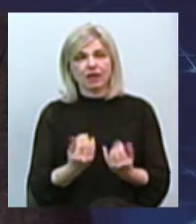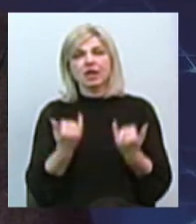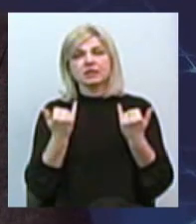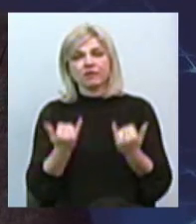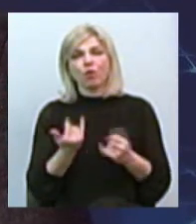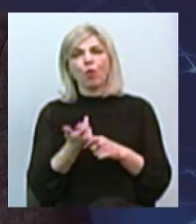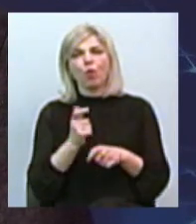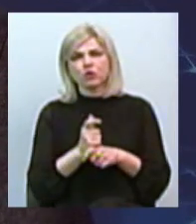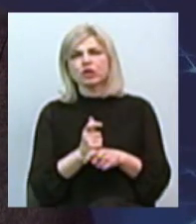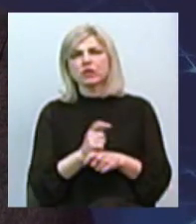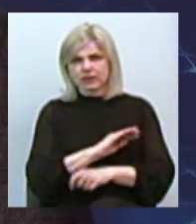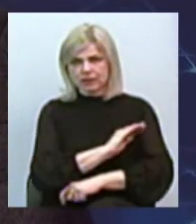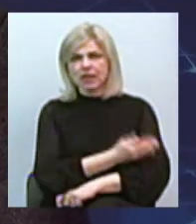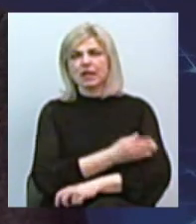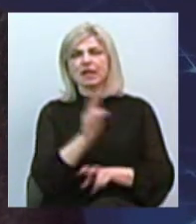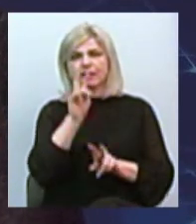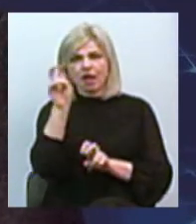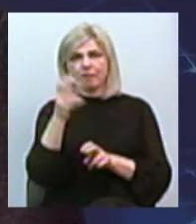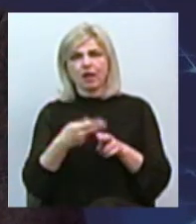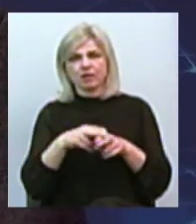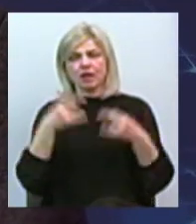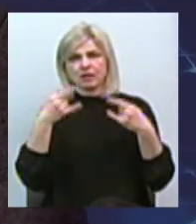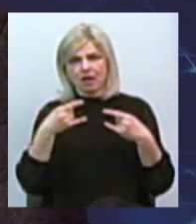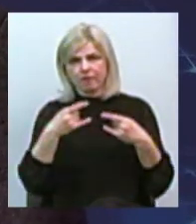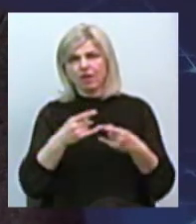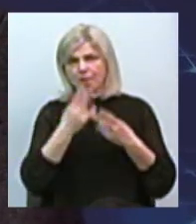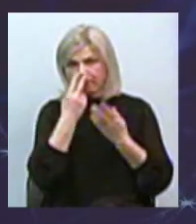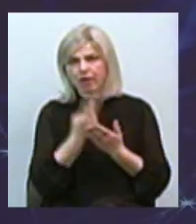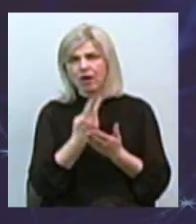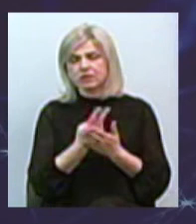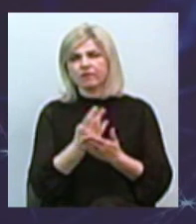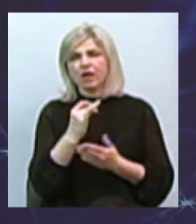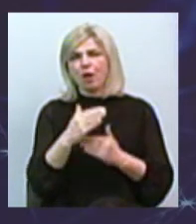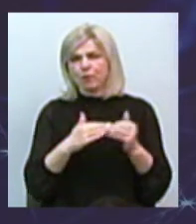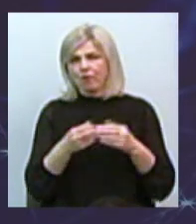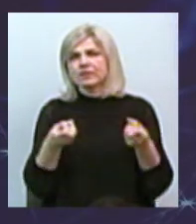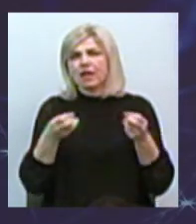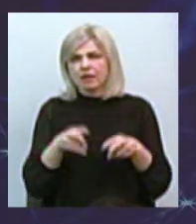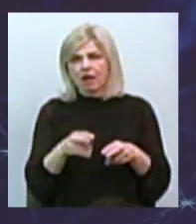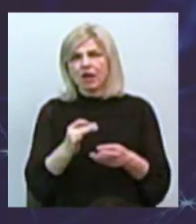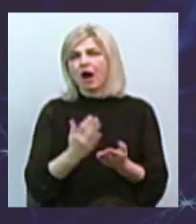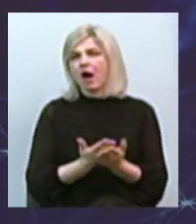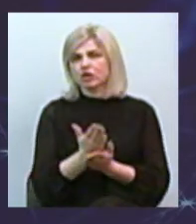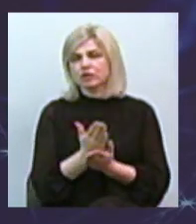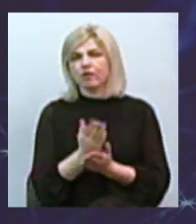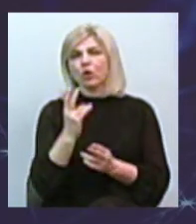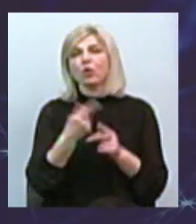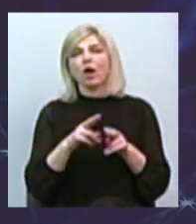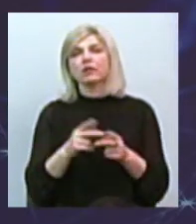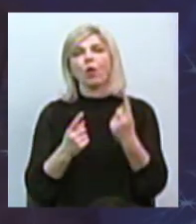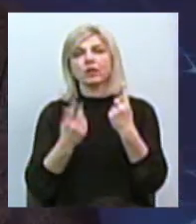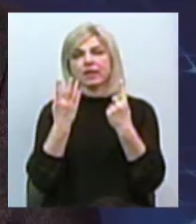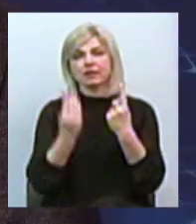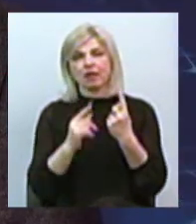інтенсивно, це тема на телевиденні «Мусі Росі». Ось, і, кстати, професіонально, і качественно. Але це один день в